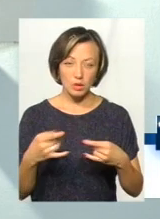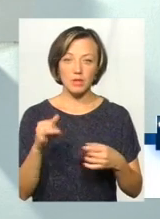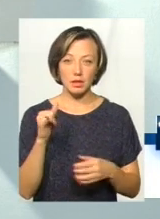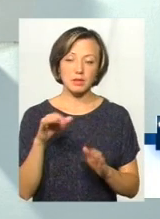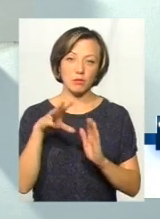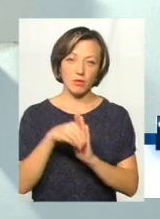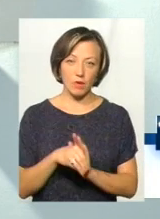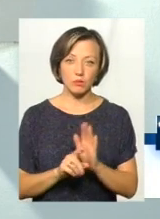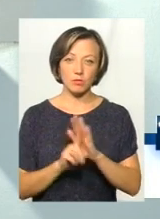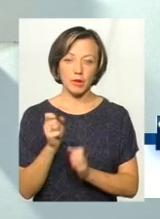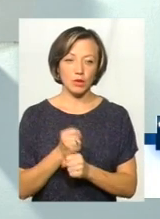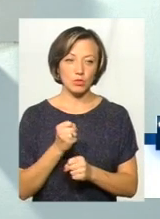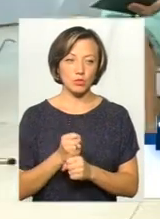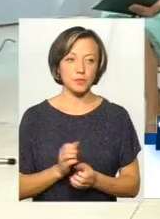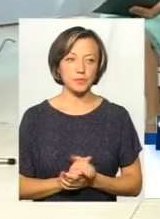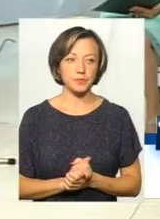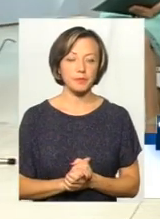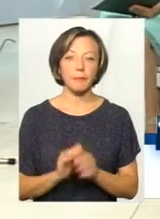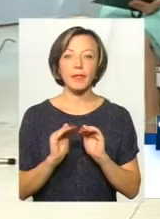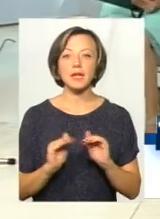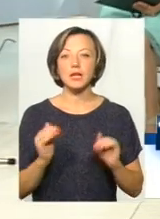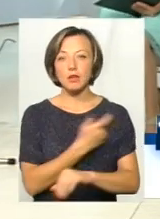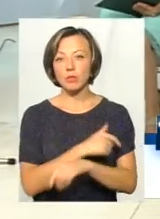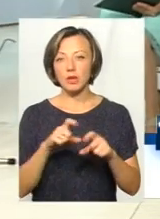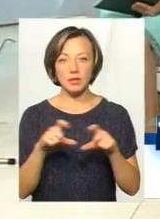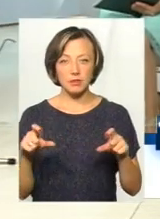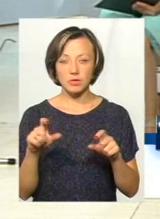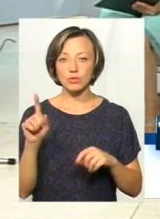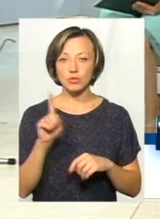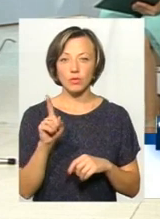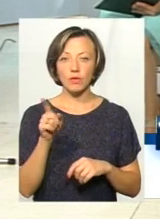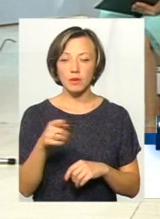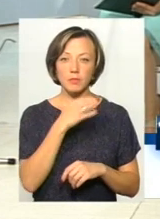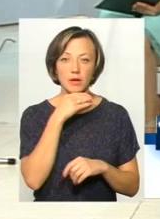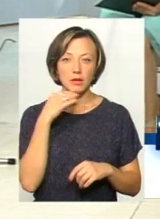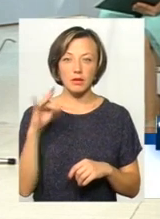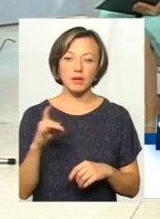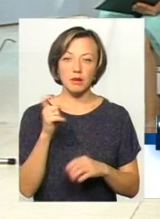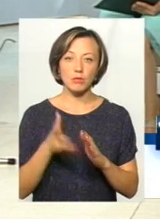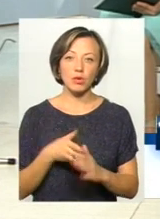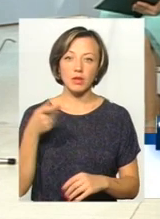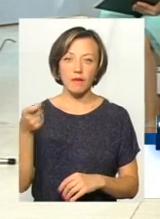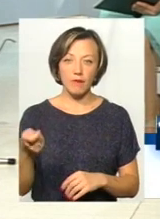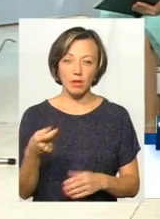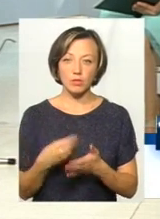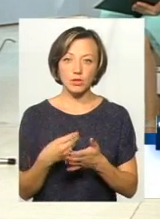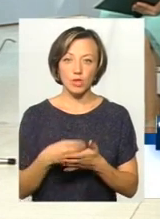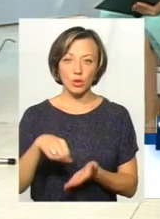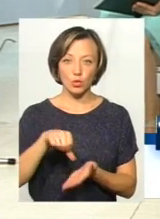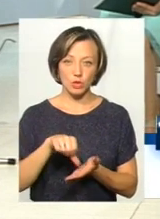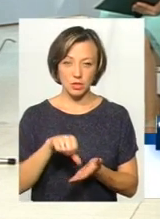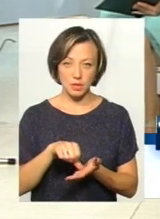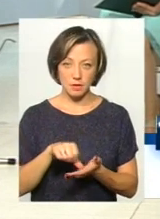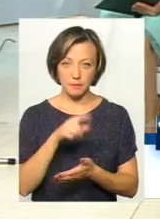запроваджують і працюють. Дитяча поліклініка, дитяча лікарня зазначили, що вони неодноразово подавалися на бюджет участі.